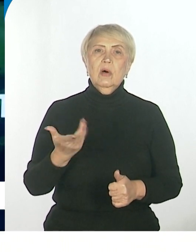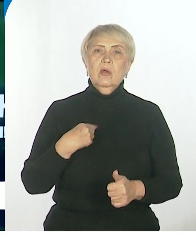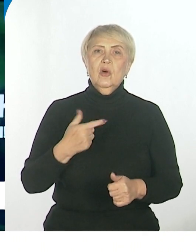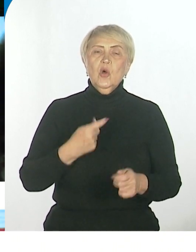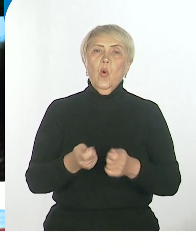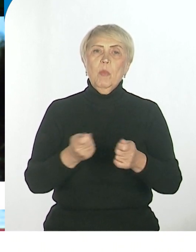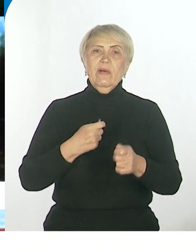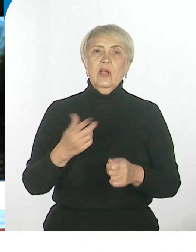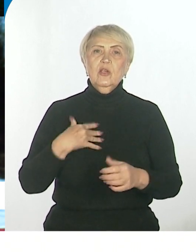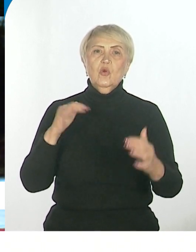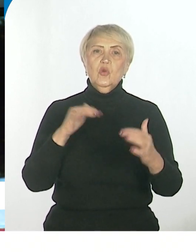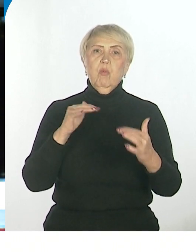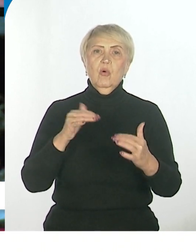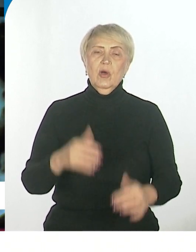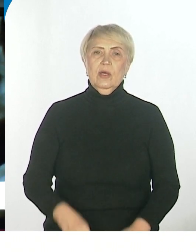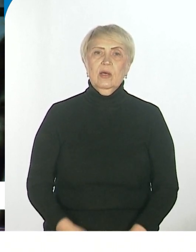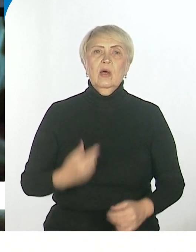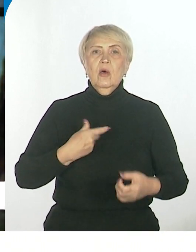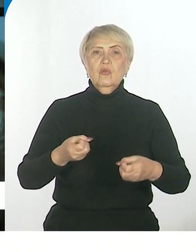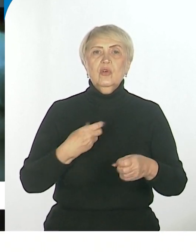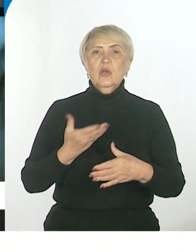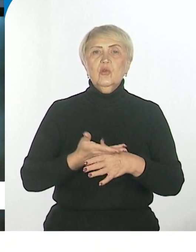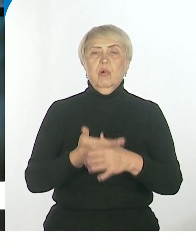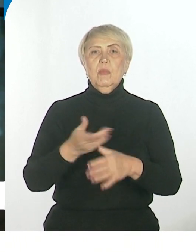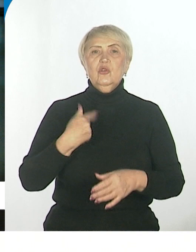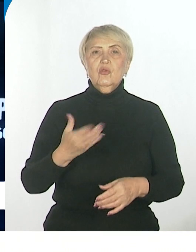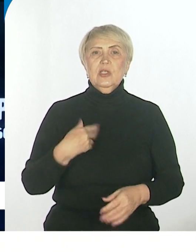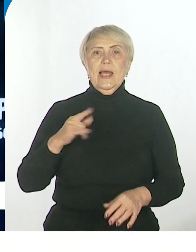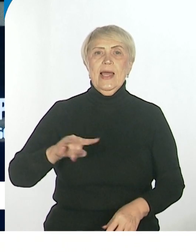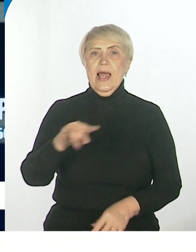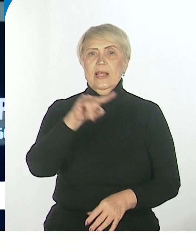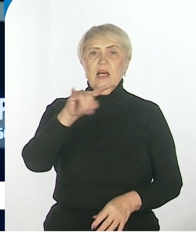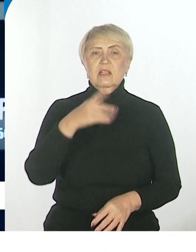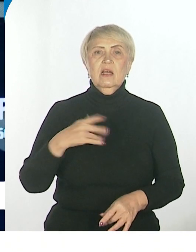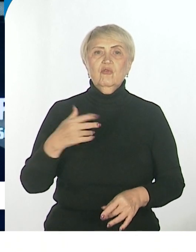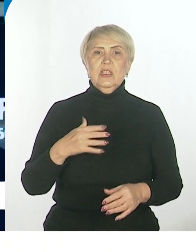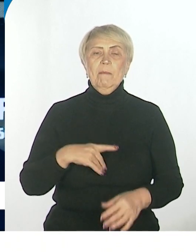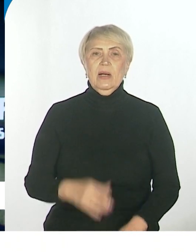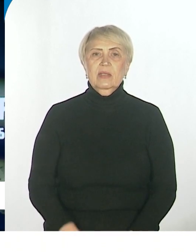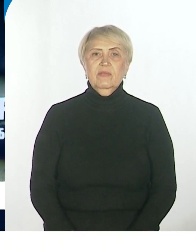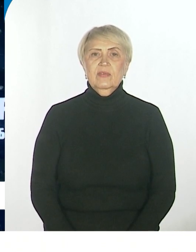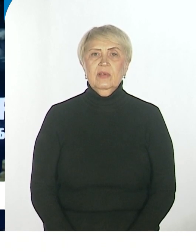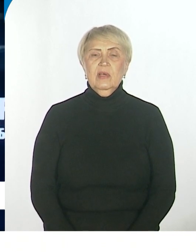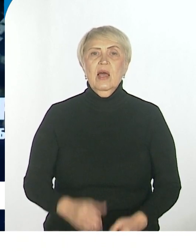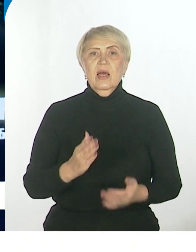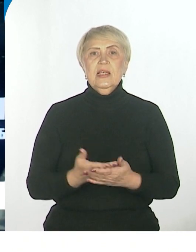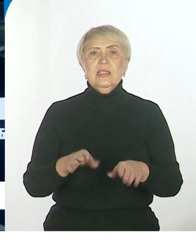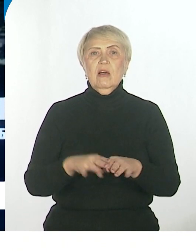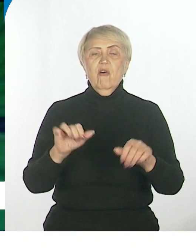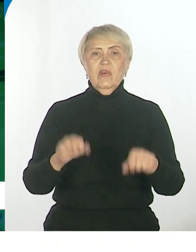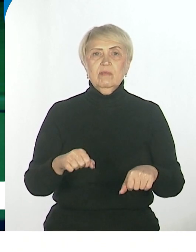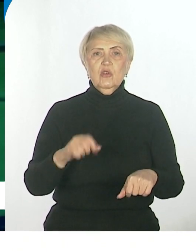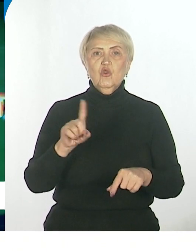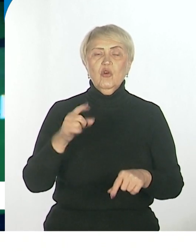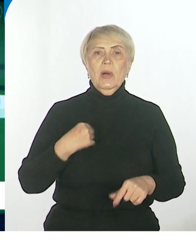беспилотных летательных аппаратов, может быть, даже там рой дронов и так далее. Вот с этой точки зрения есть ли такая возможность, чтобы